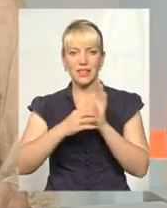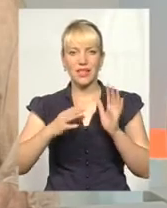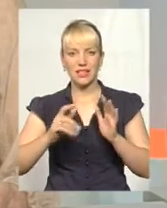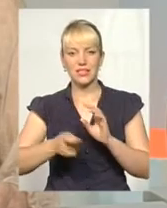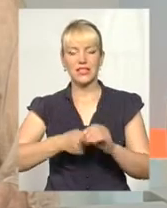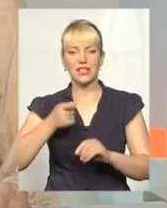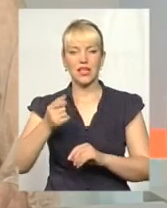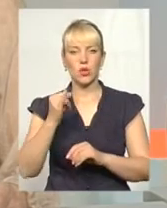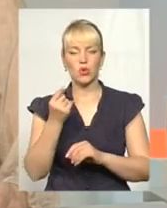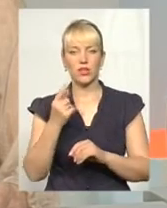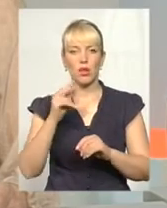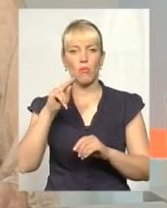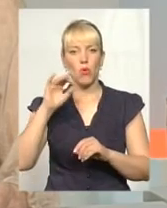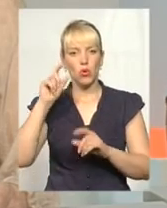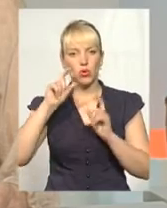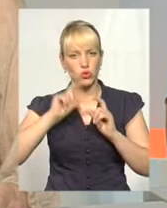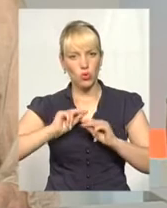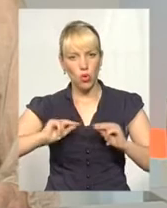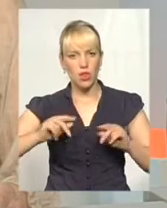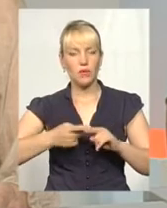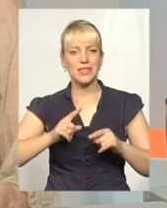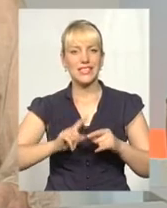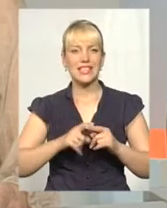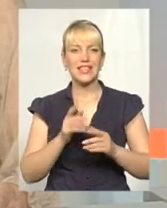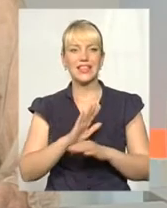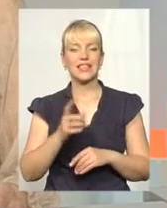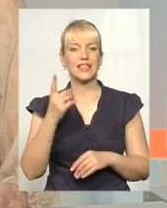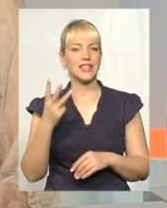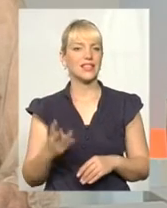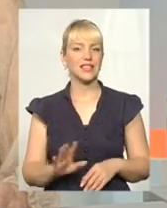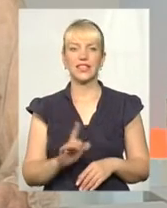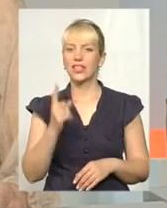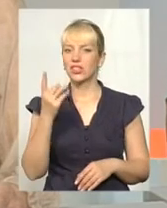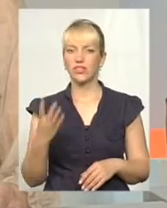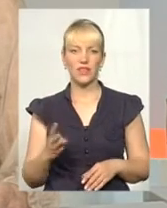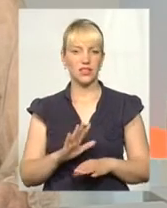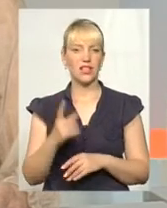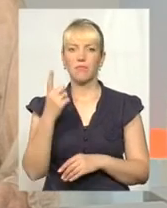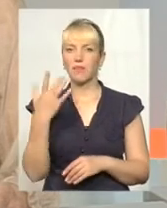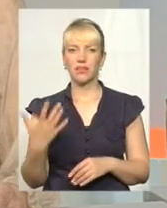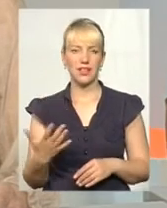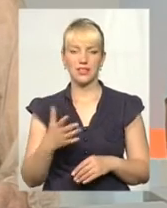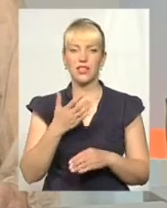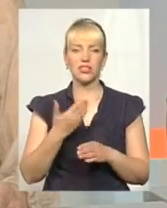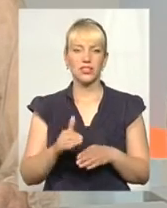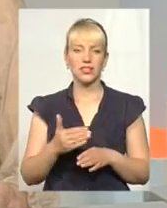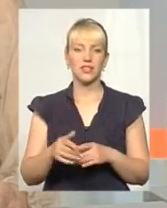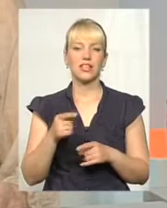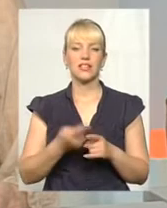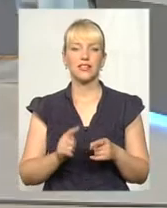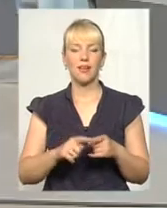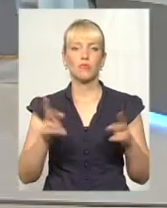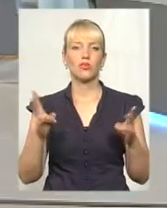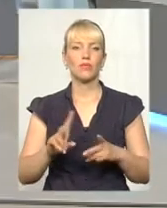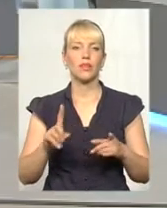вона, звичайно, я підтверджую, що це навіть не третина, не чверть і не п'ята частина тої потреби, яке є тільки в